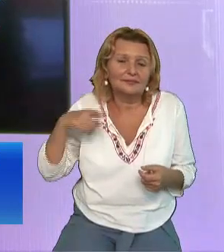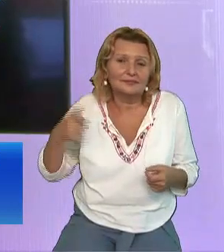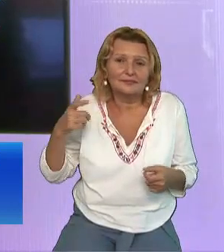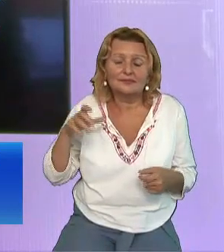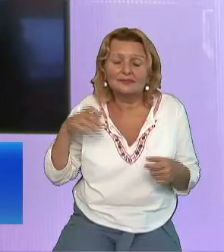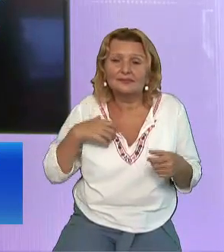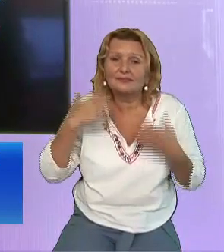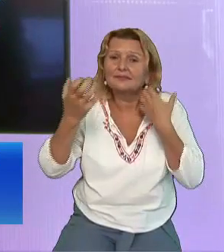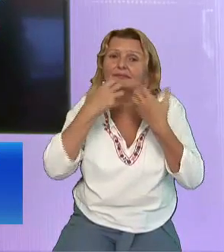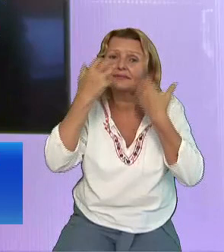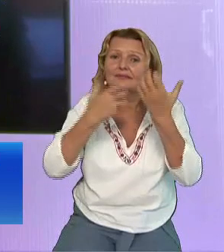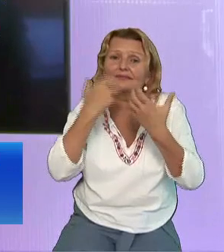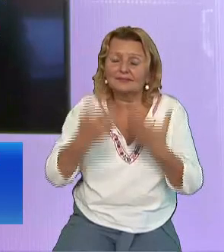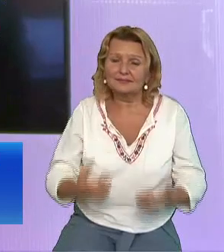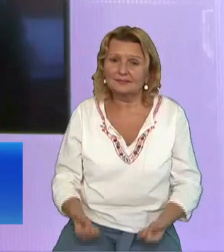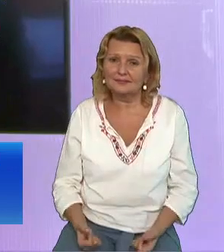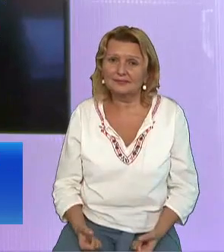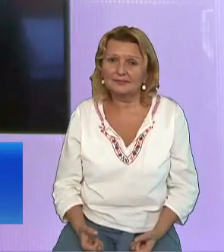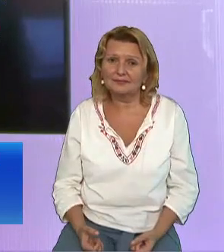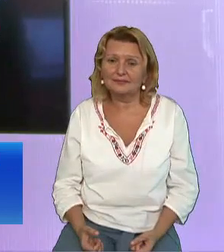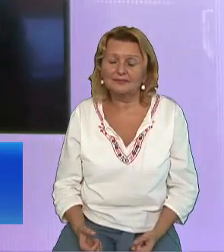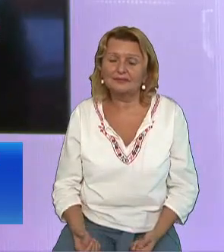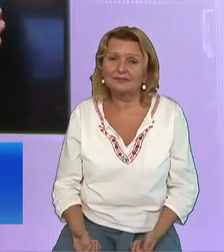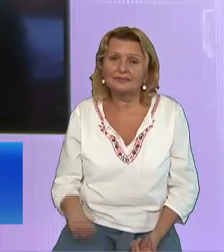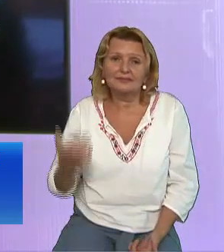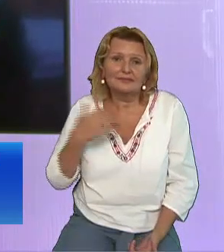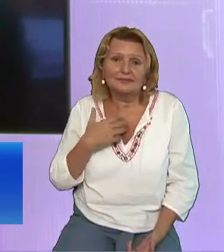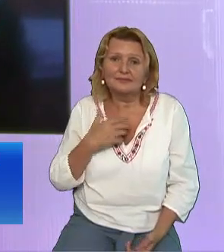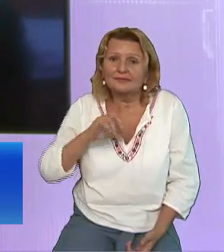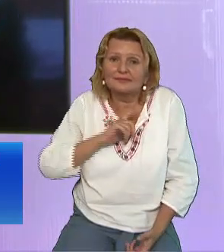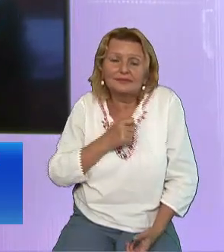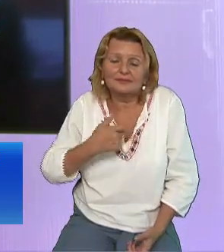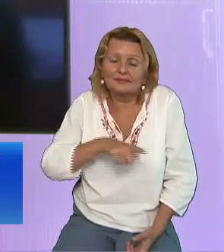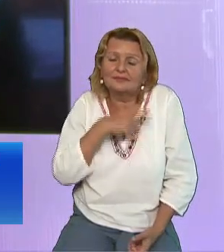Pentru că ceea ce face cuvântul lui Dumnezeu în inima mea Nu poate fi comparat cu nimic altceva